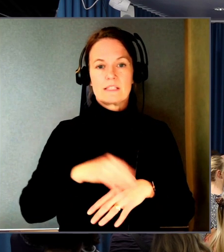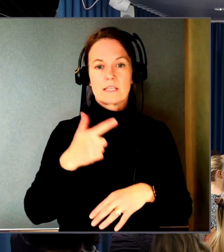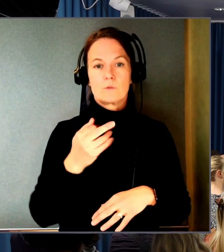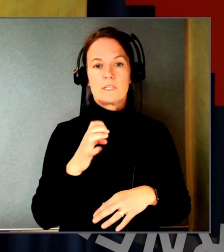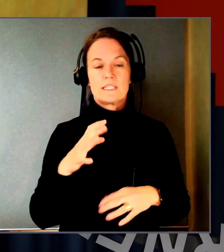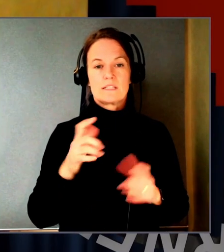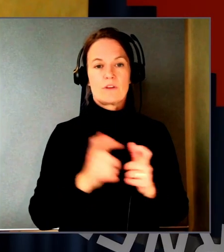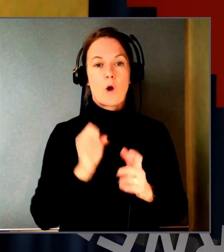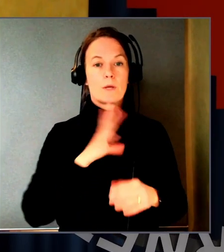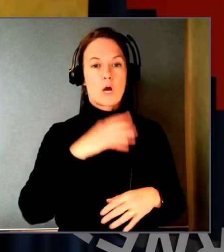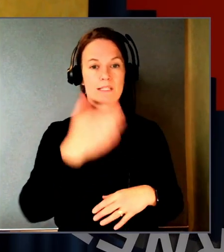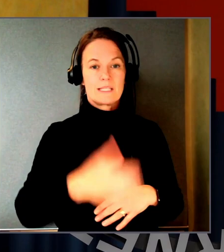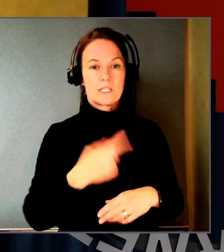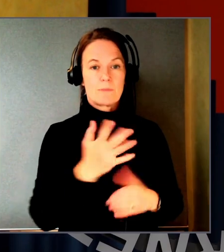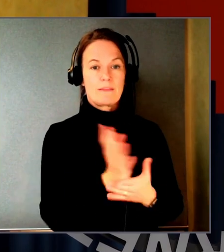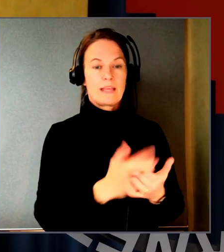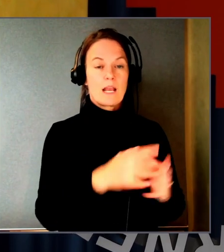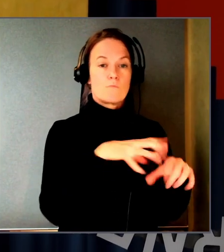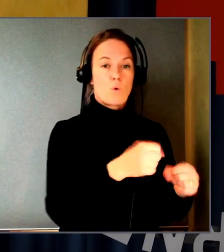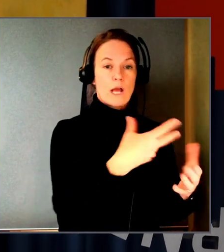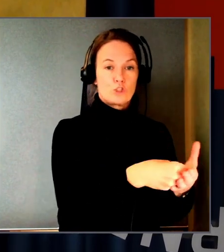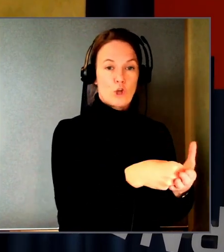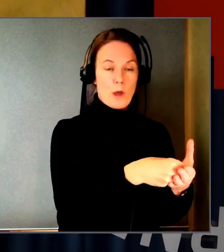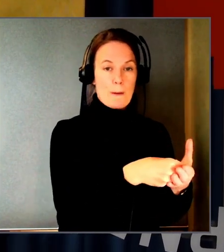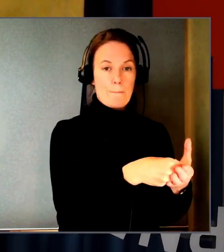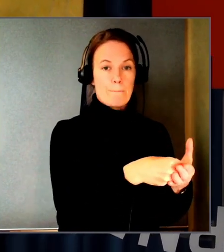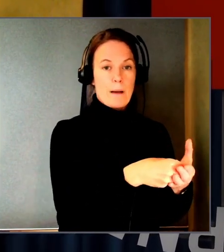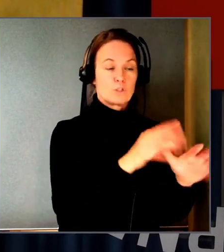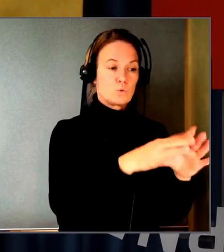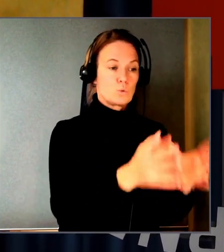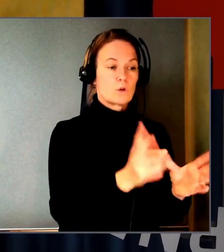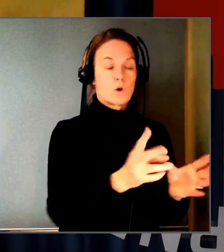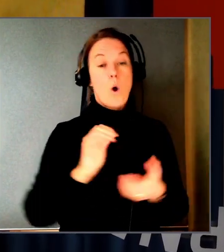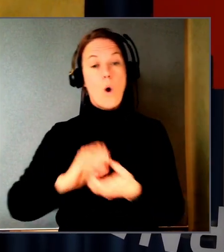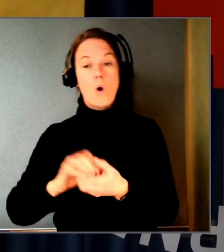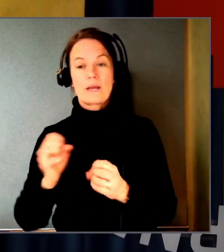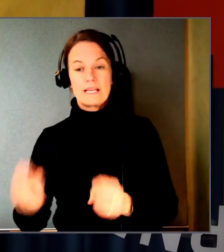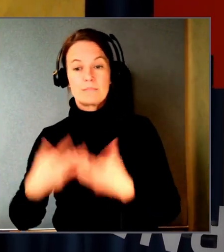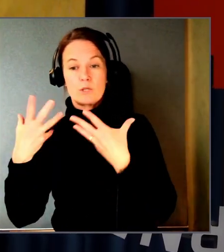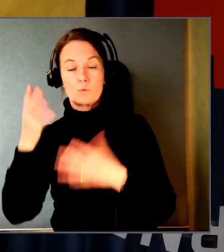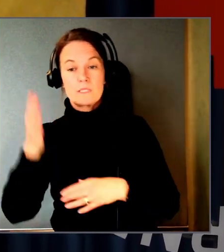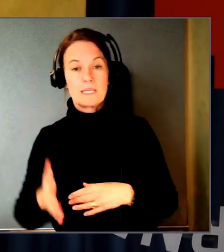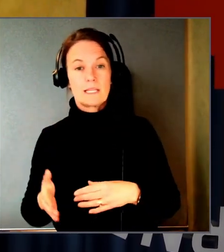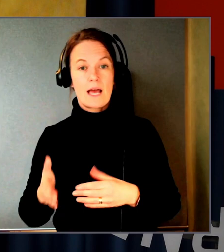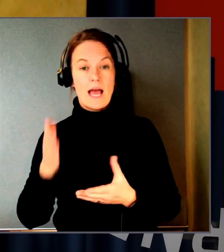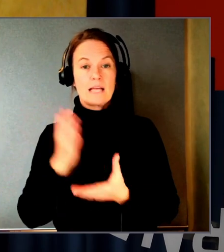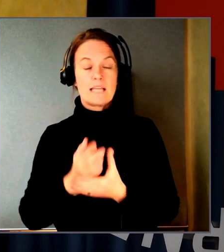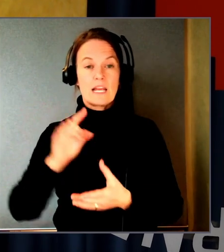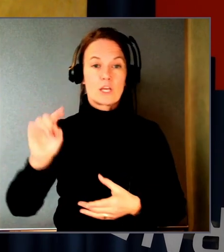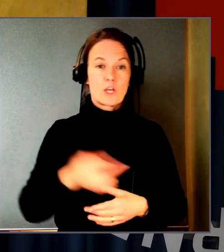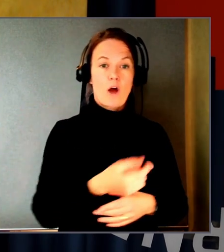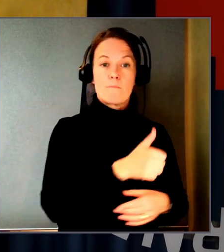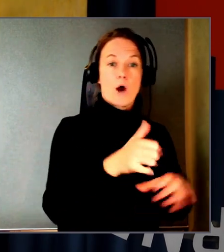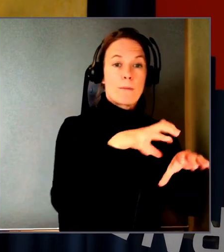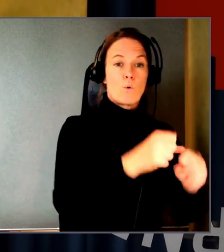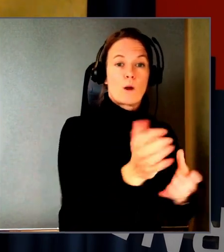man har en sajt som är dels boka, köpa, boka stugor och så. Och en inspirationssajt. Gäller då kraven endast boka